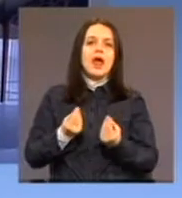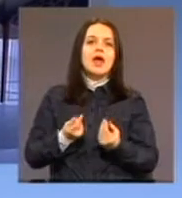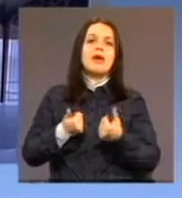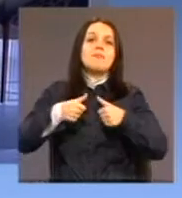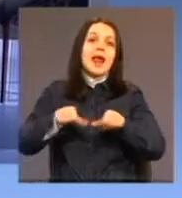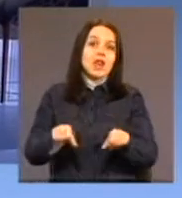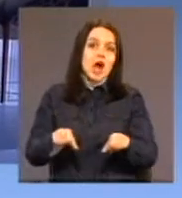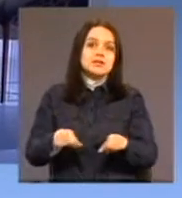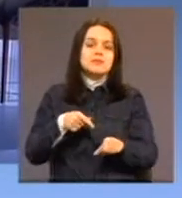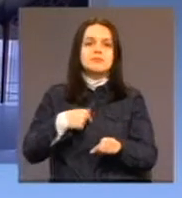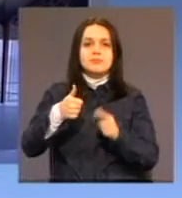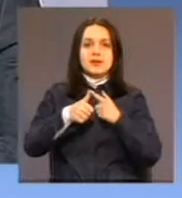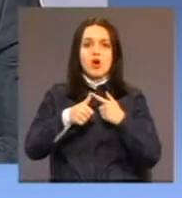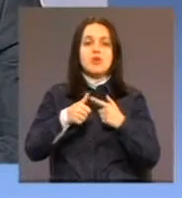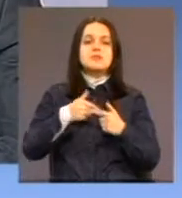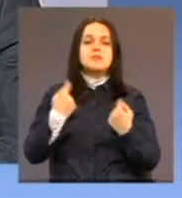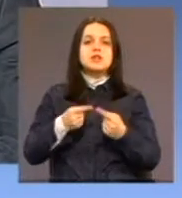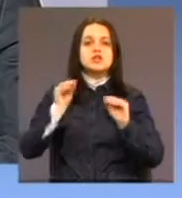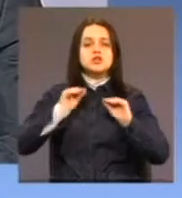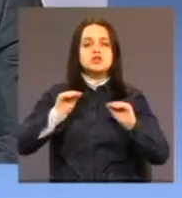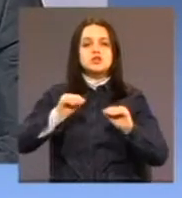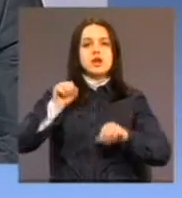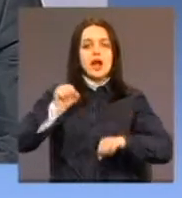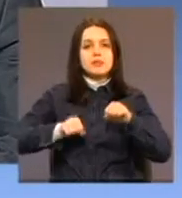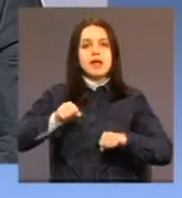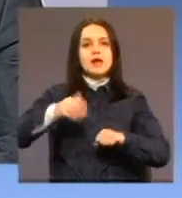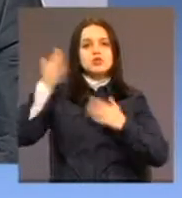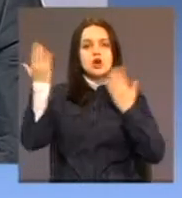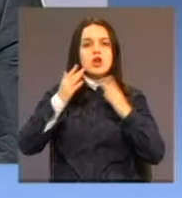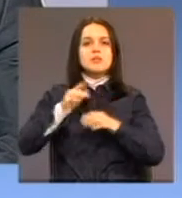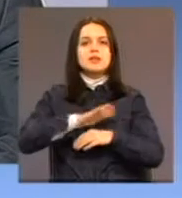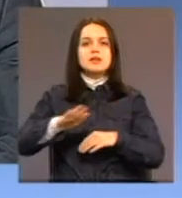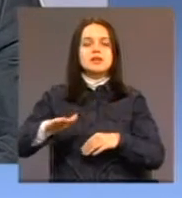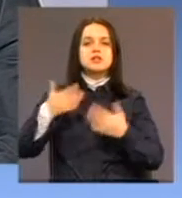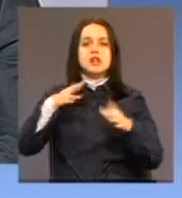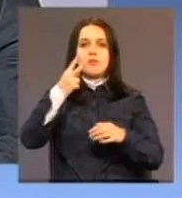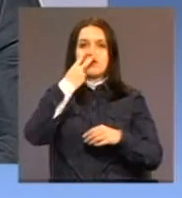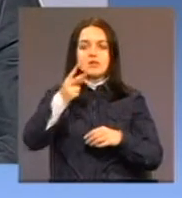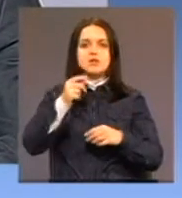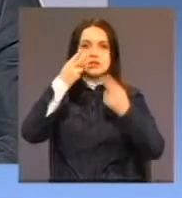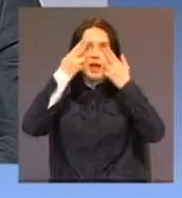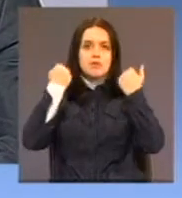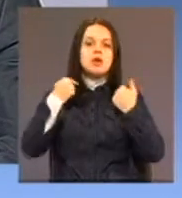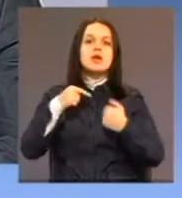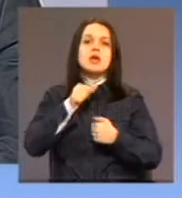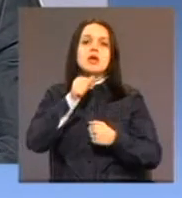rehabilitaciju slijepi i slabovide djece i omladine i u tom pogledu imamo smještajne kapacitete i to i